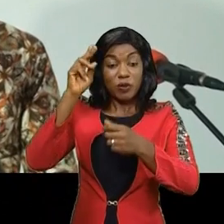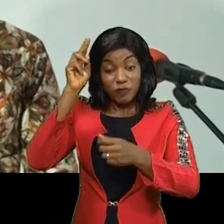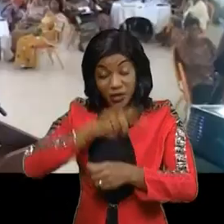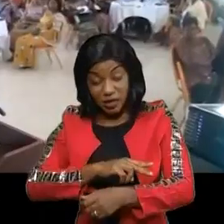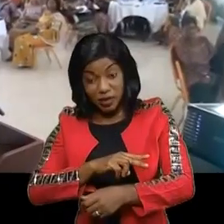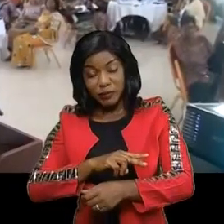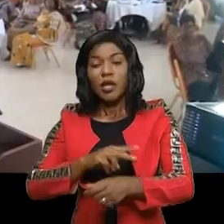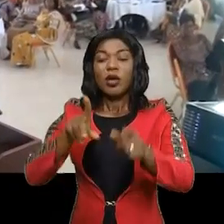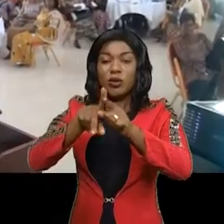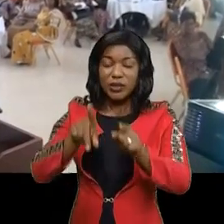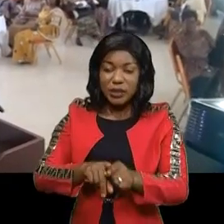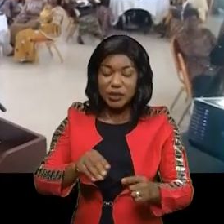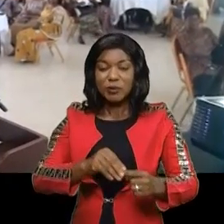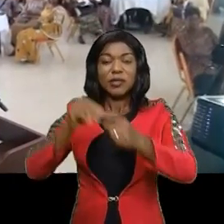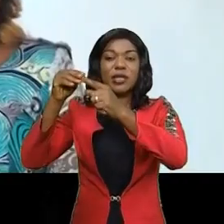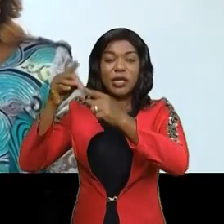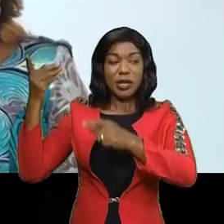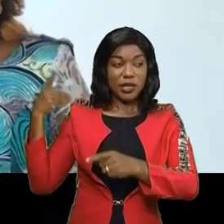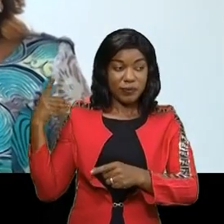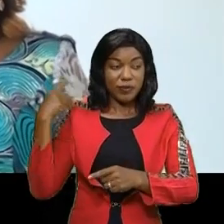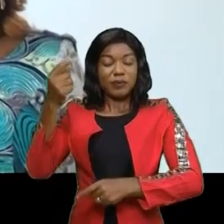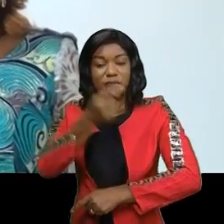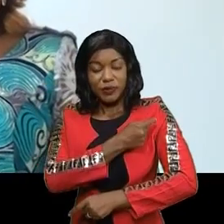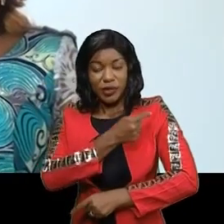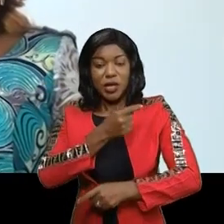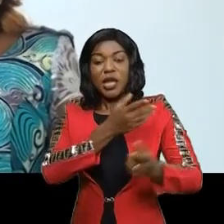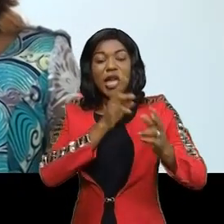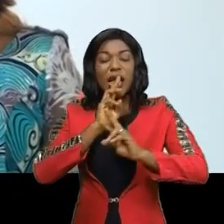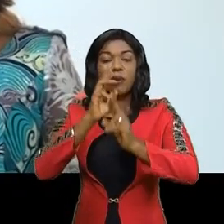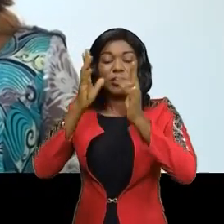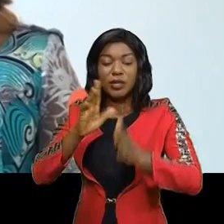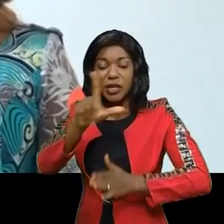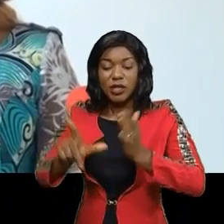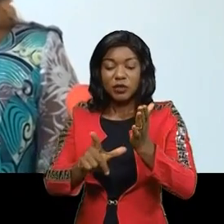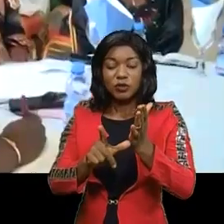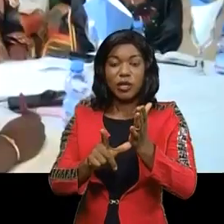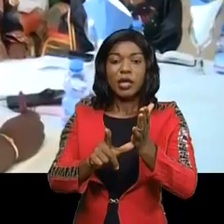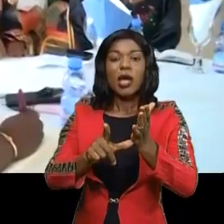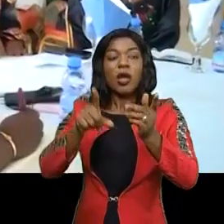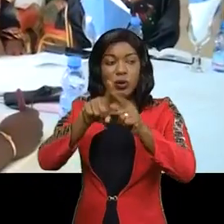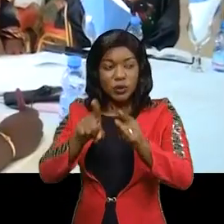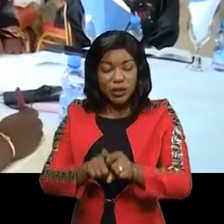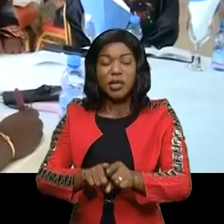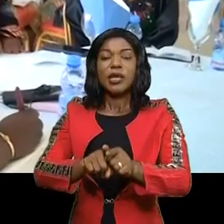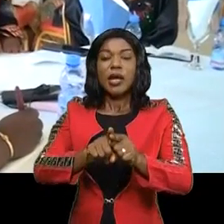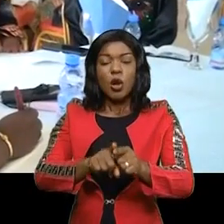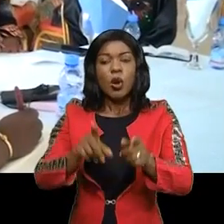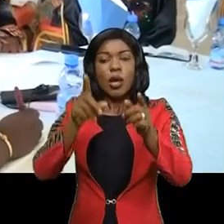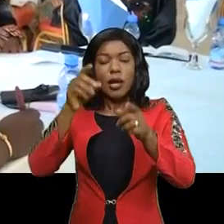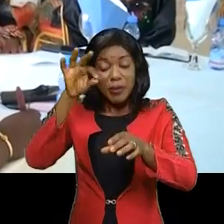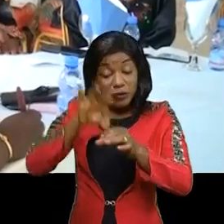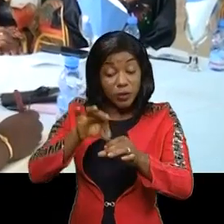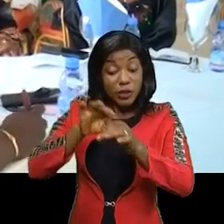Benakabamba spécialement l'honorable qui est Marie Moutinga rapporteure adjointe de l'Assemblée provinciale de Kinshasa. Elle a été récemment